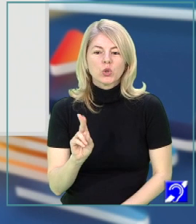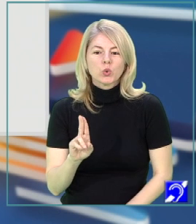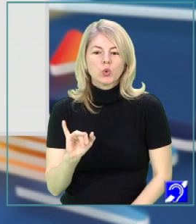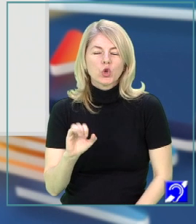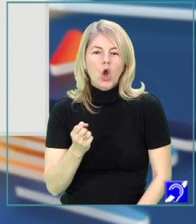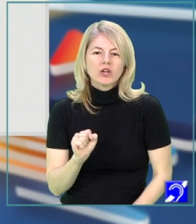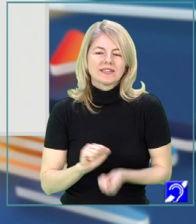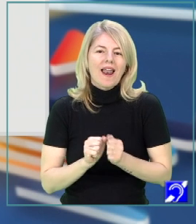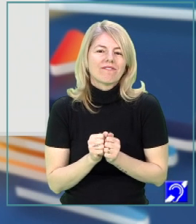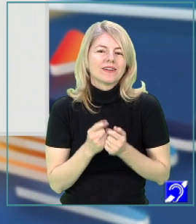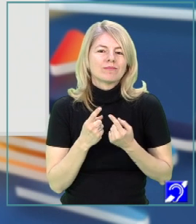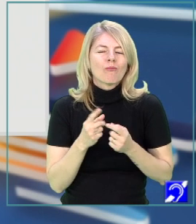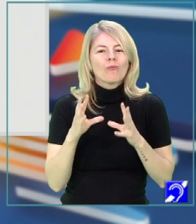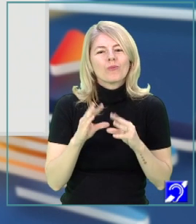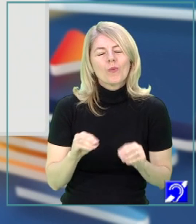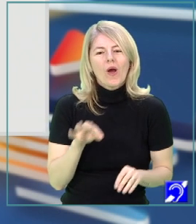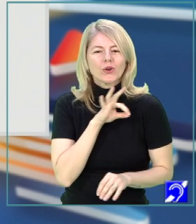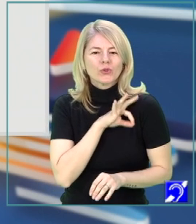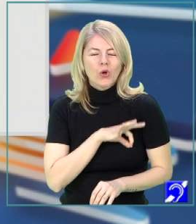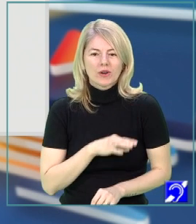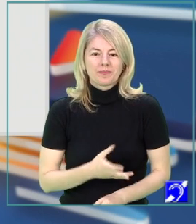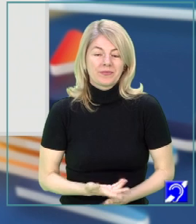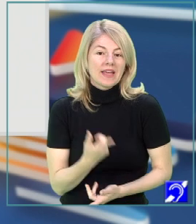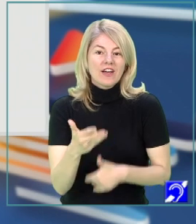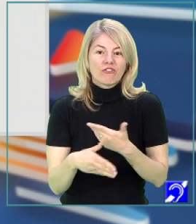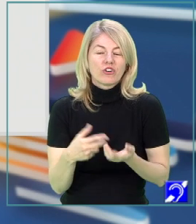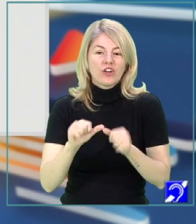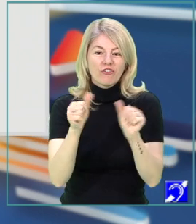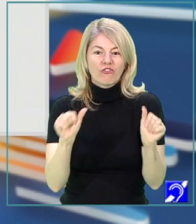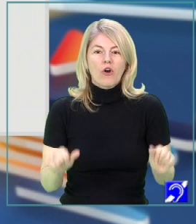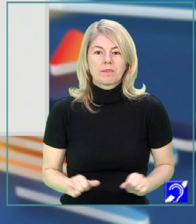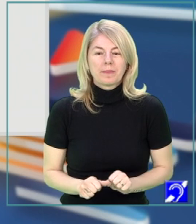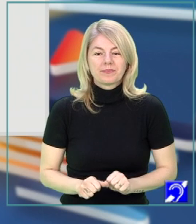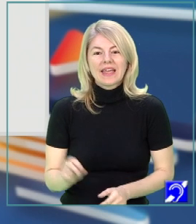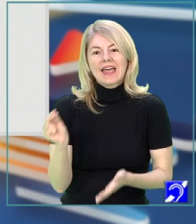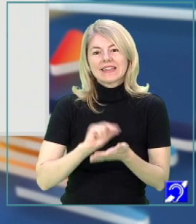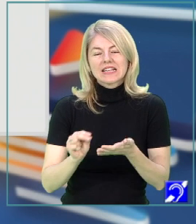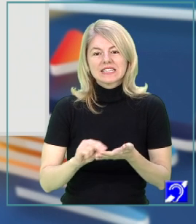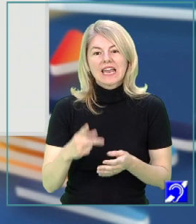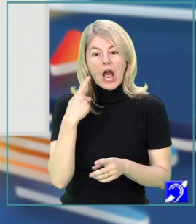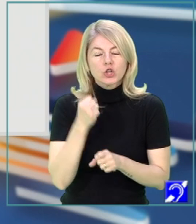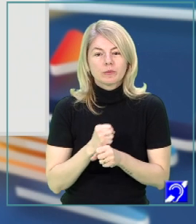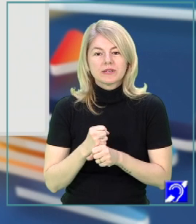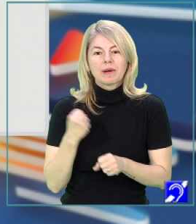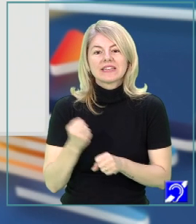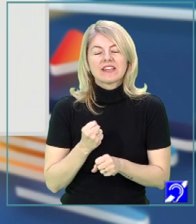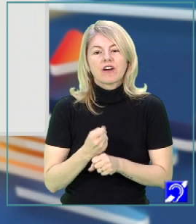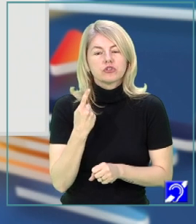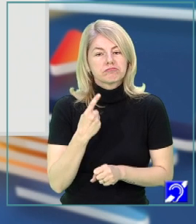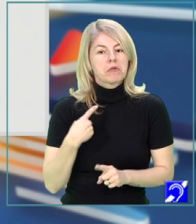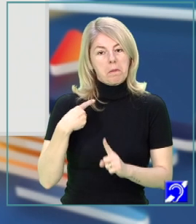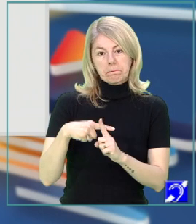cetinel. O altă tehnică a descrierii folosită în acest text. Descrierea, ați observat, că se realizează într-o notă